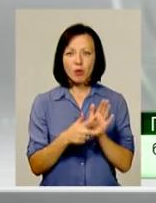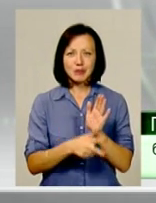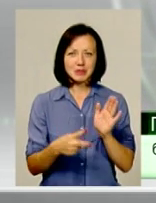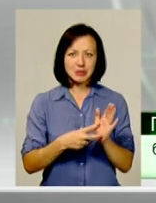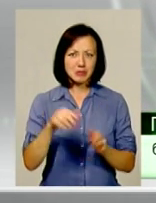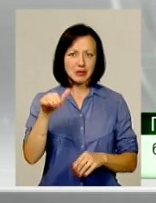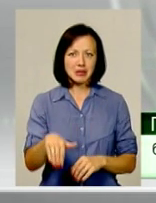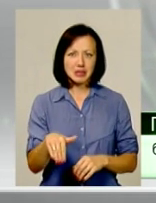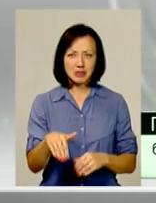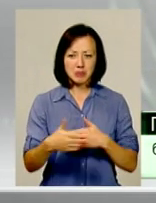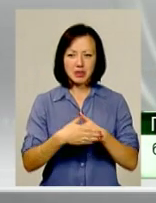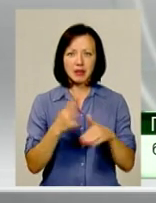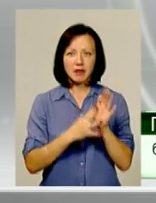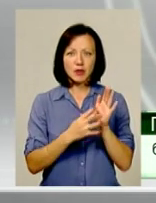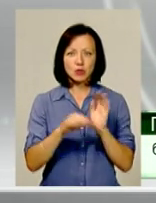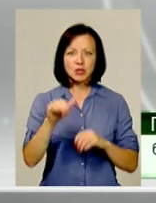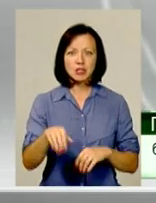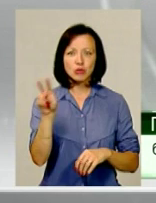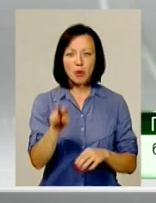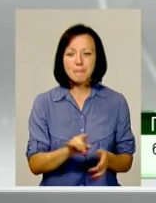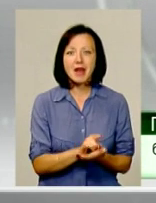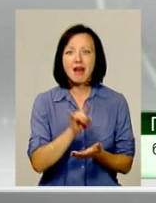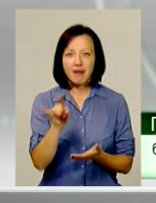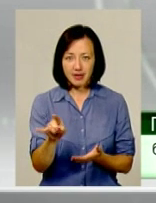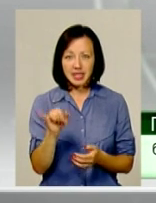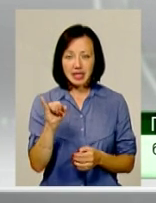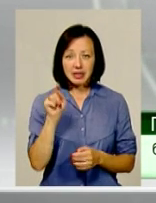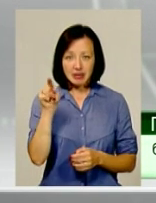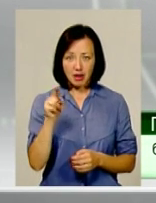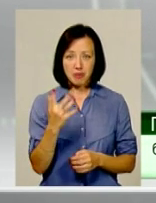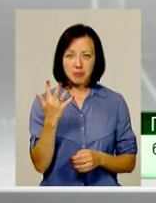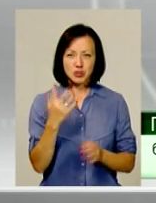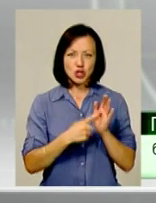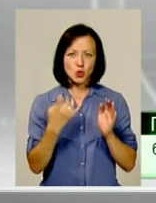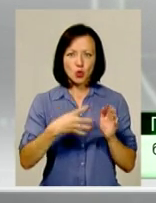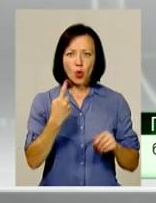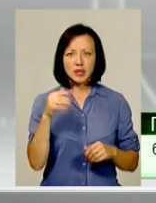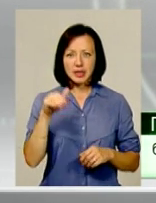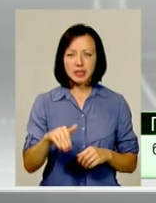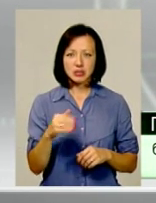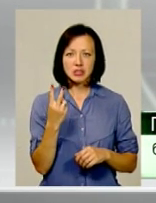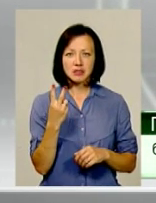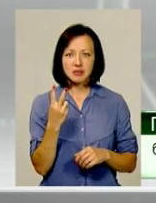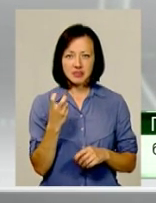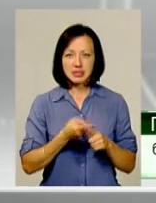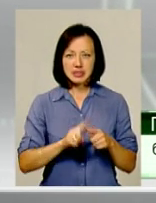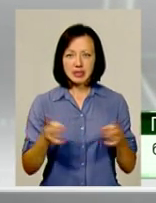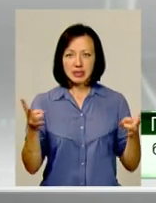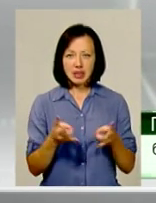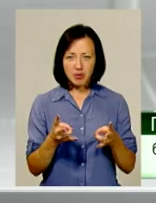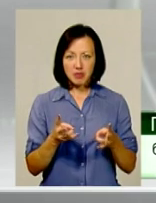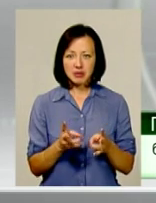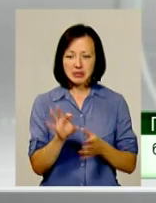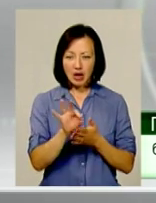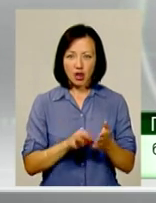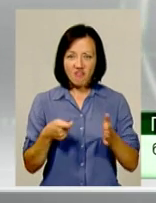під 90 тисяч доларів. Переліт. Ну і там 541 тисяча 200. Це треба зразу в касу